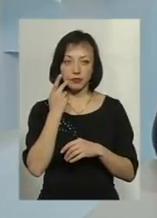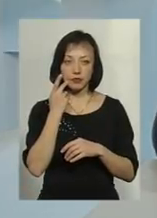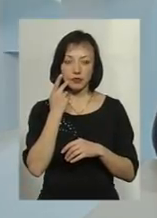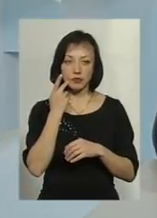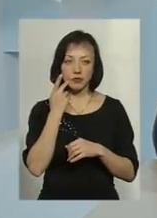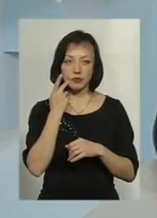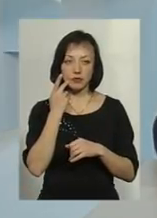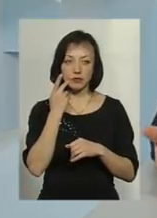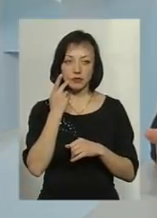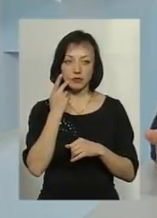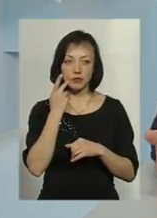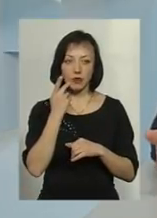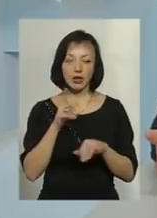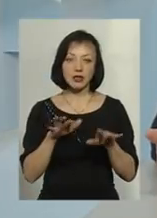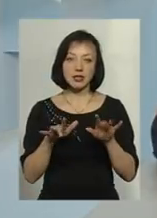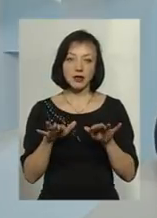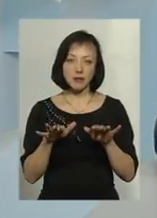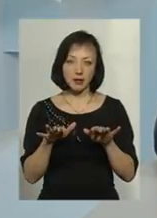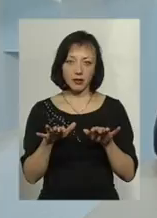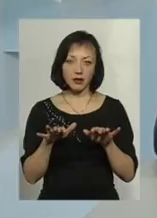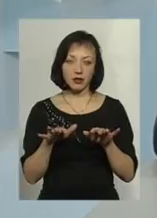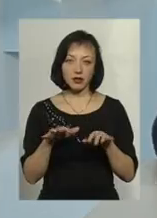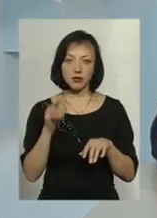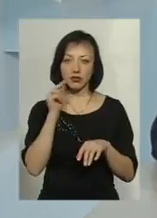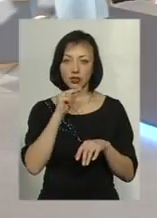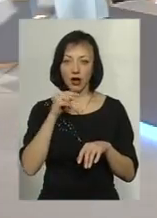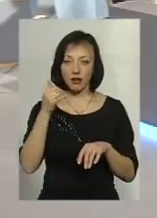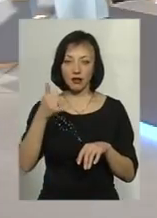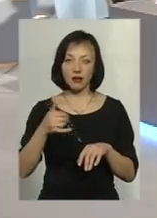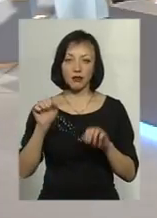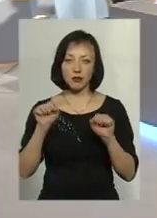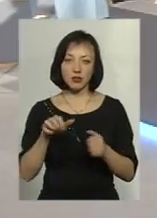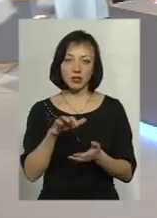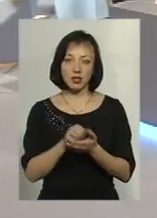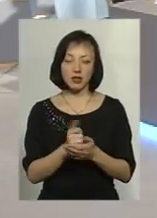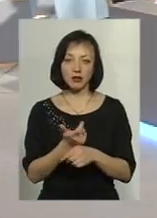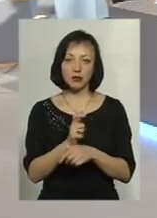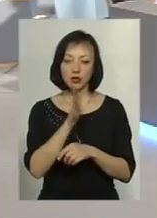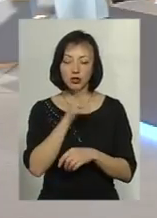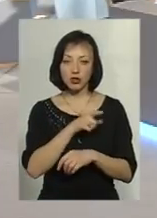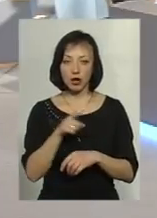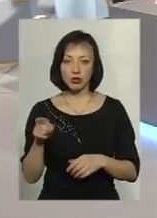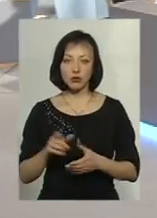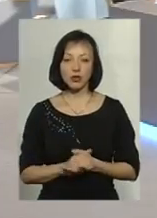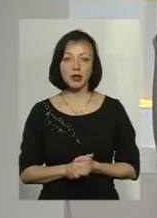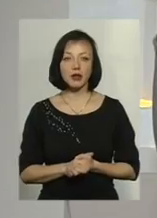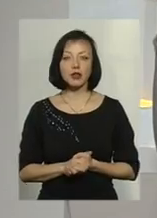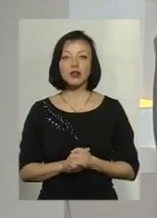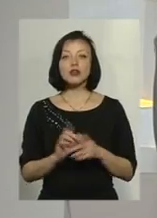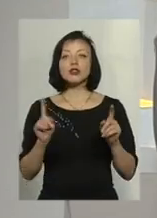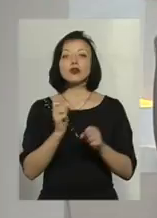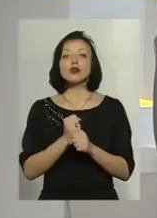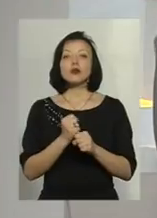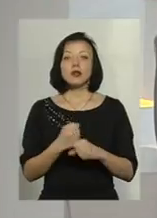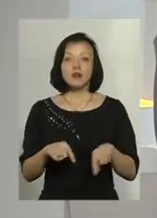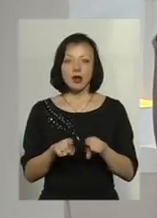туж закип'ятити чайник може зайняти більше часу і більше... Що робити в таких